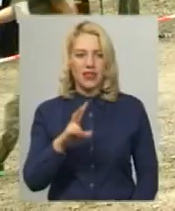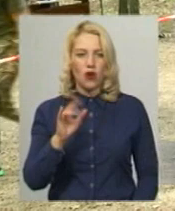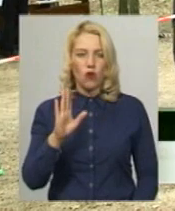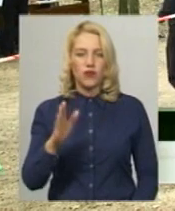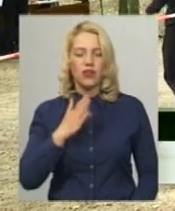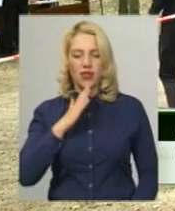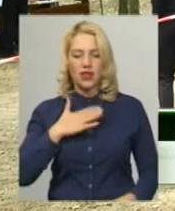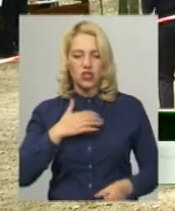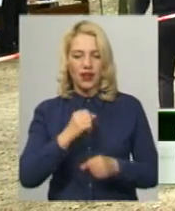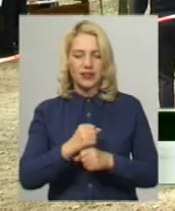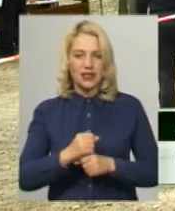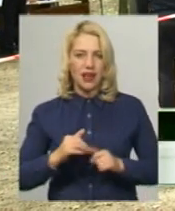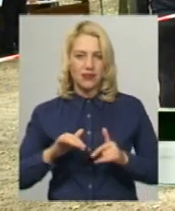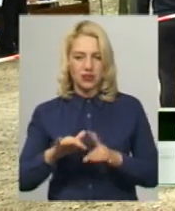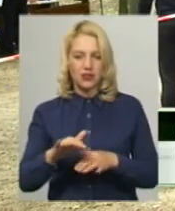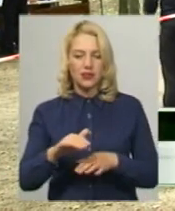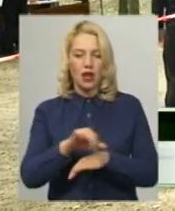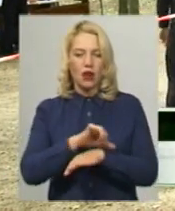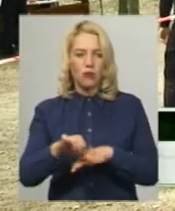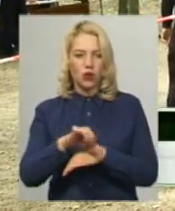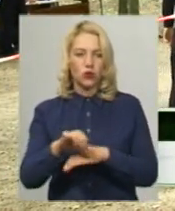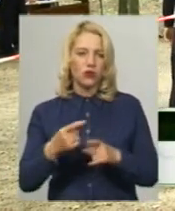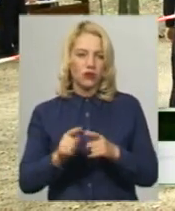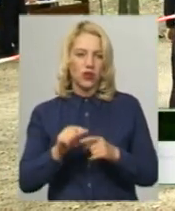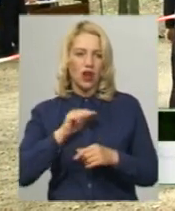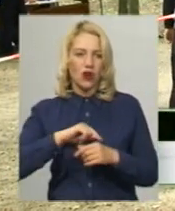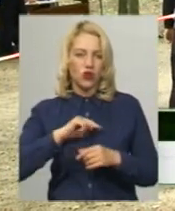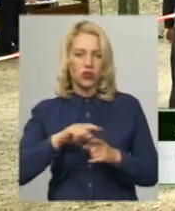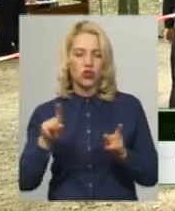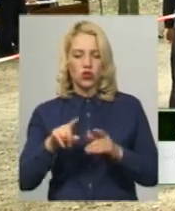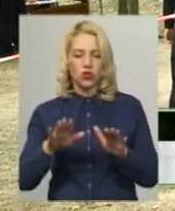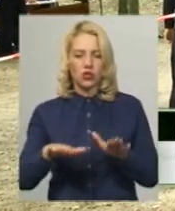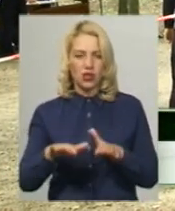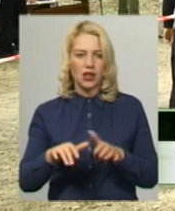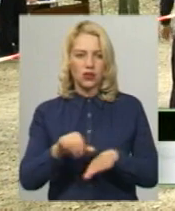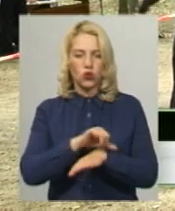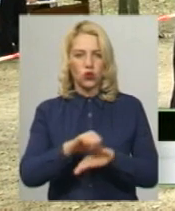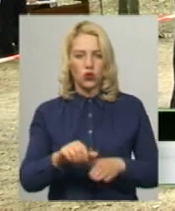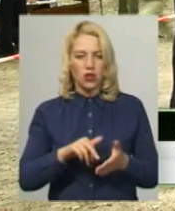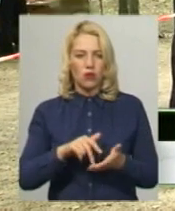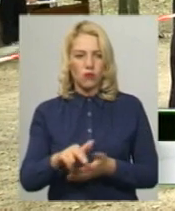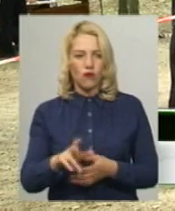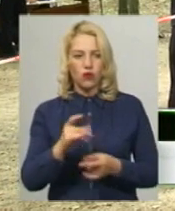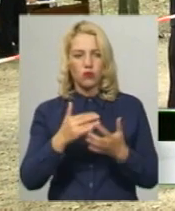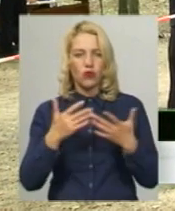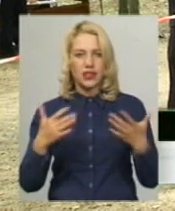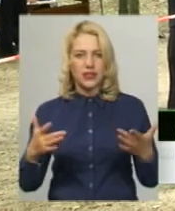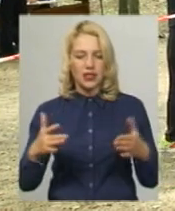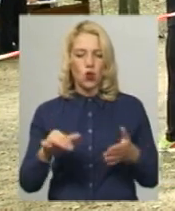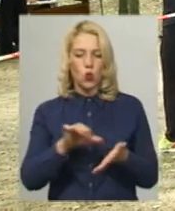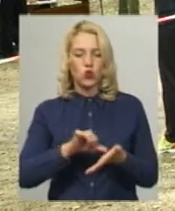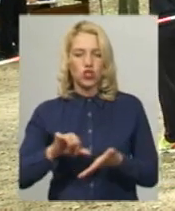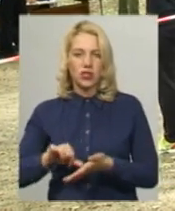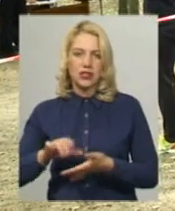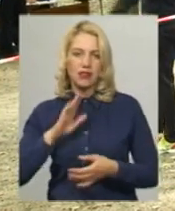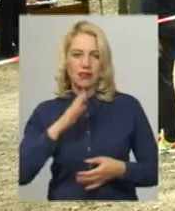діяльність прикордонна характеризується такими особливостями, що ділянки проходять по різних учасках